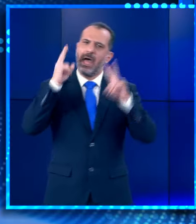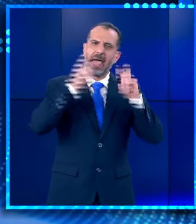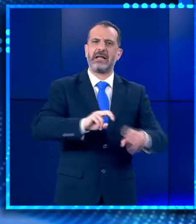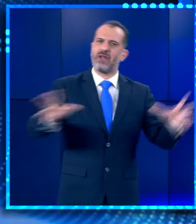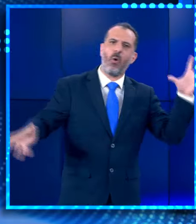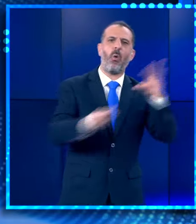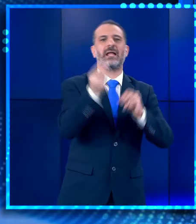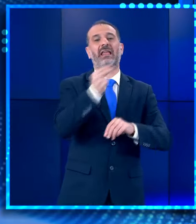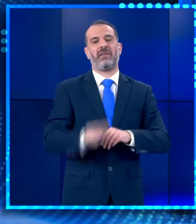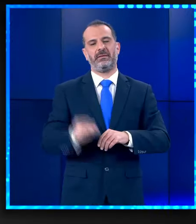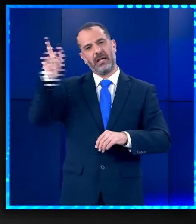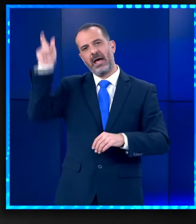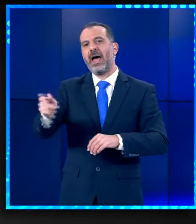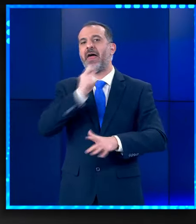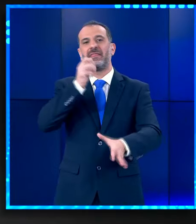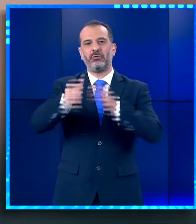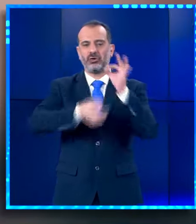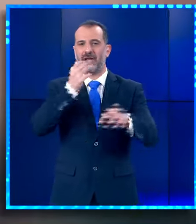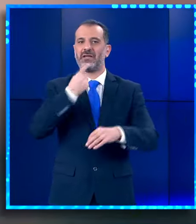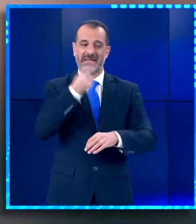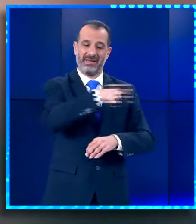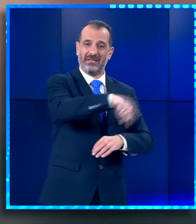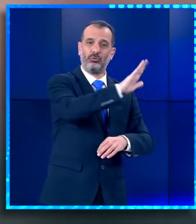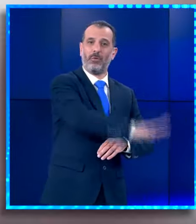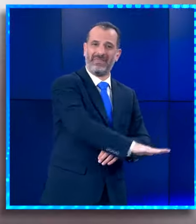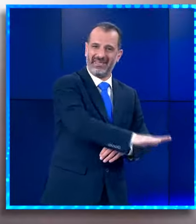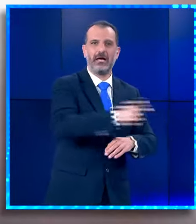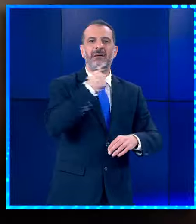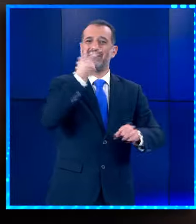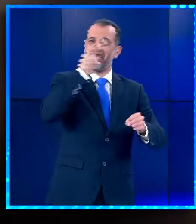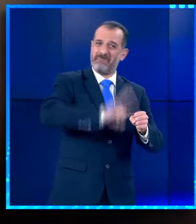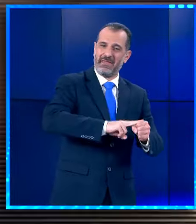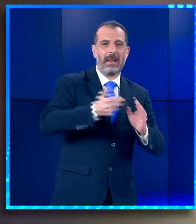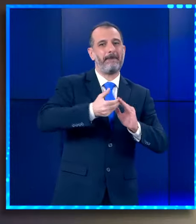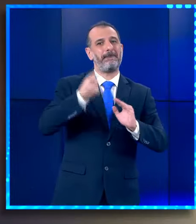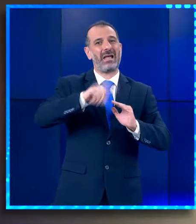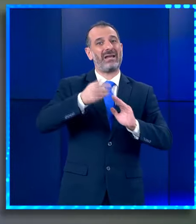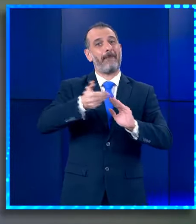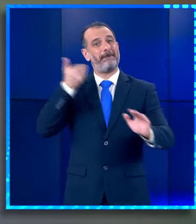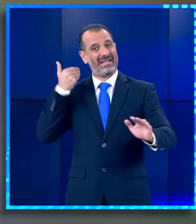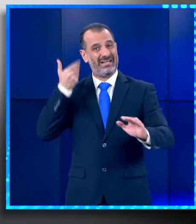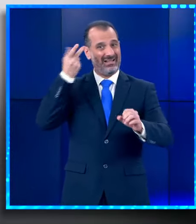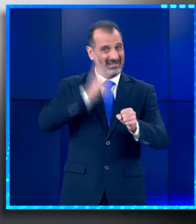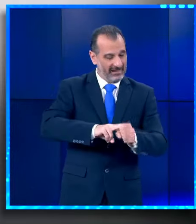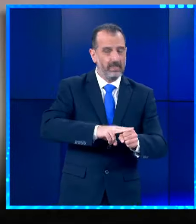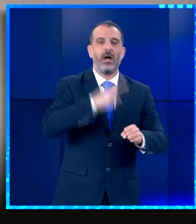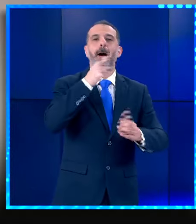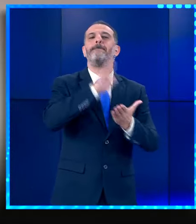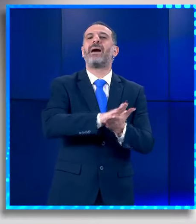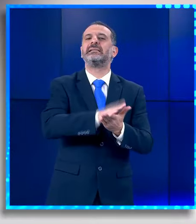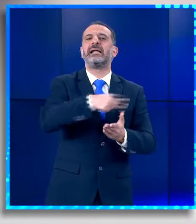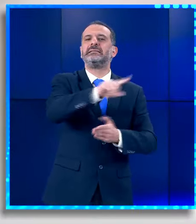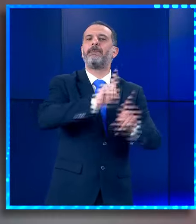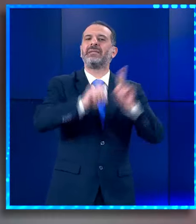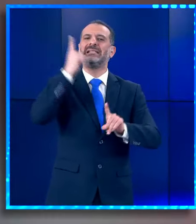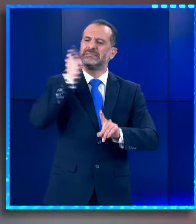Ράνια όσοι γνωρίζουν λεπτομέρειες για την κατάσταση της υγείας του μικρού Παναγιωτάκη, όχι μόνο την ημέρα που πέθανε και την προηγούμενη, θα καταθέσουν ως μάρτυρες. Η έρευνα πλέον